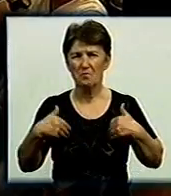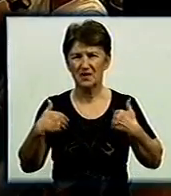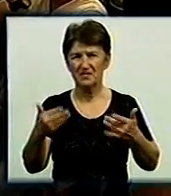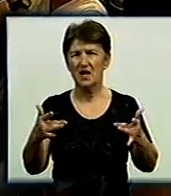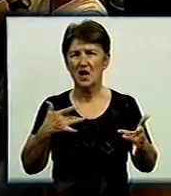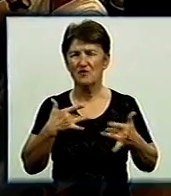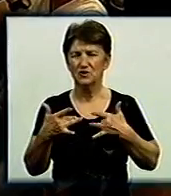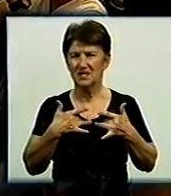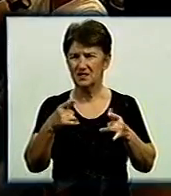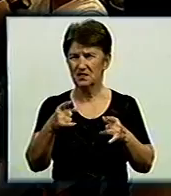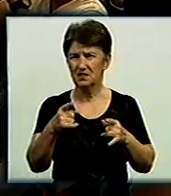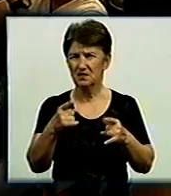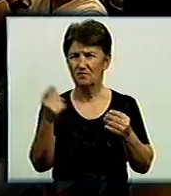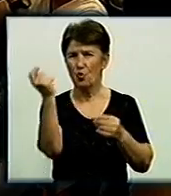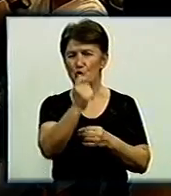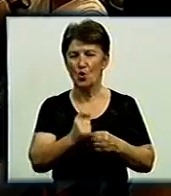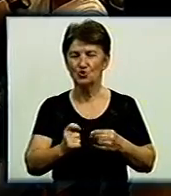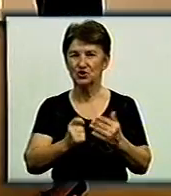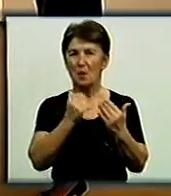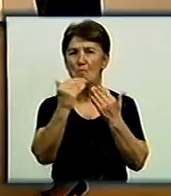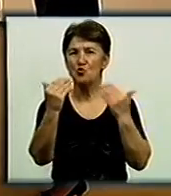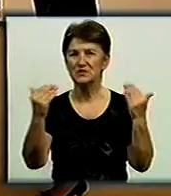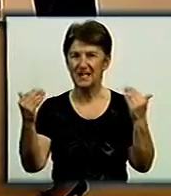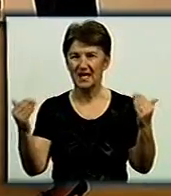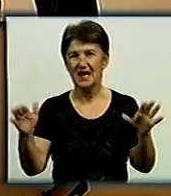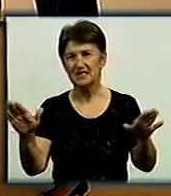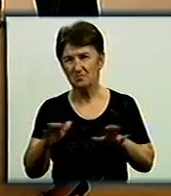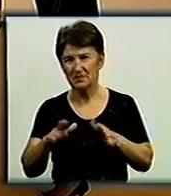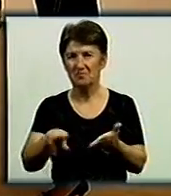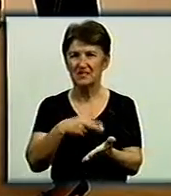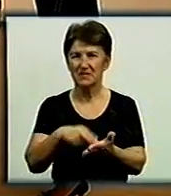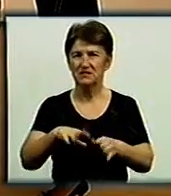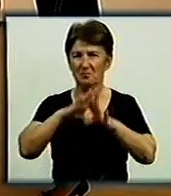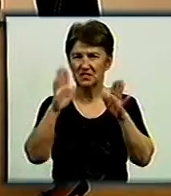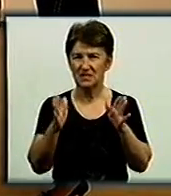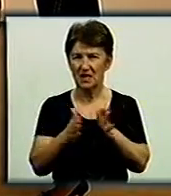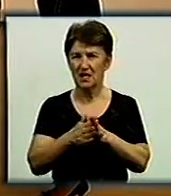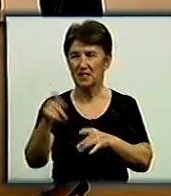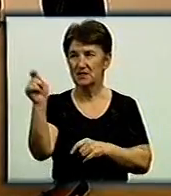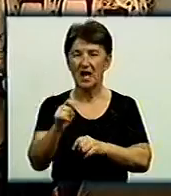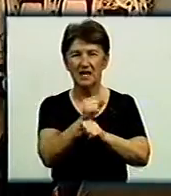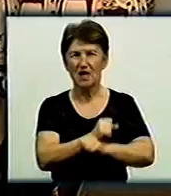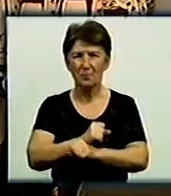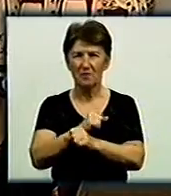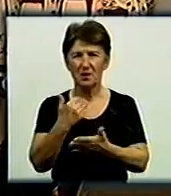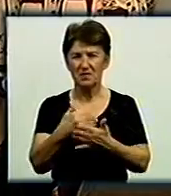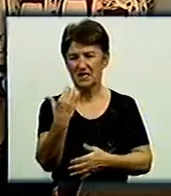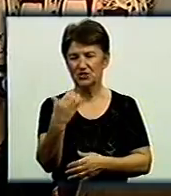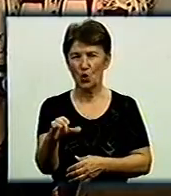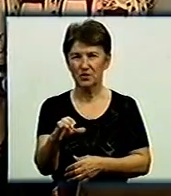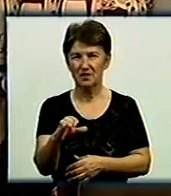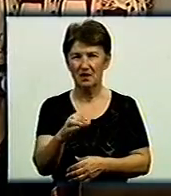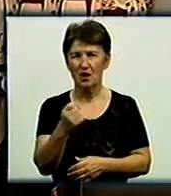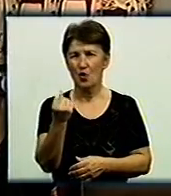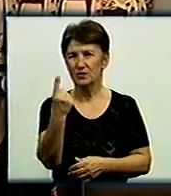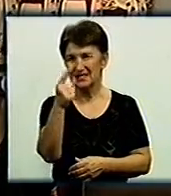музеї. Захід видався патріотичним, з українськими піснями, віршами і танцями. Загалом на ротацію вже приїхала майже сотня бійців. До цього хлопці провели